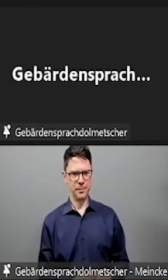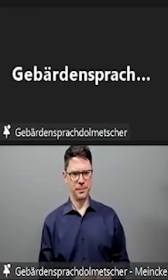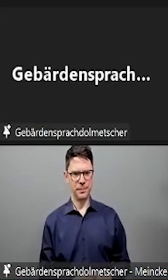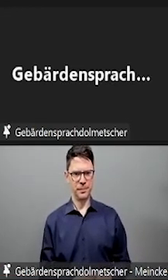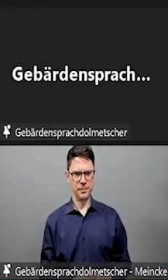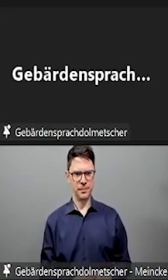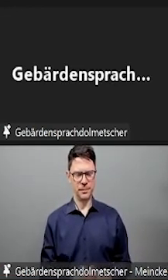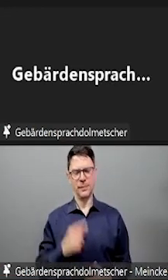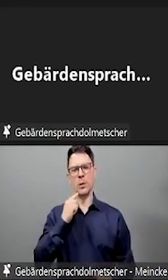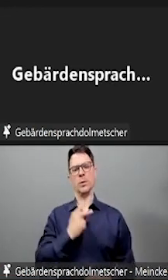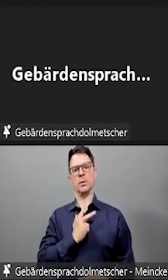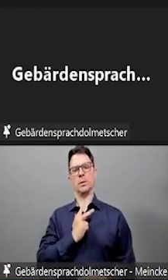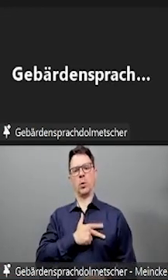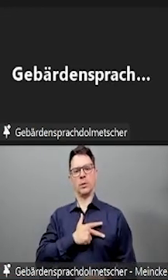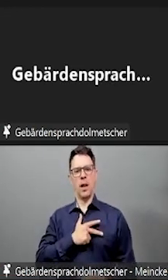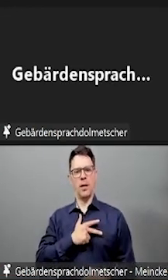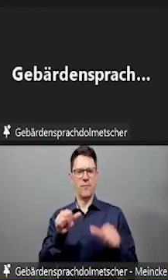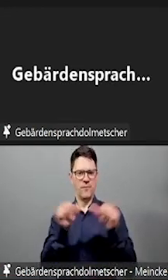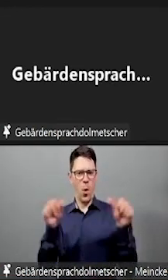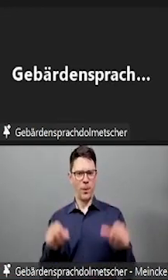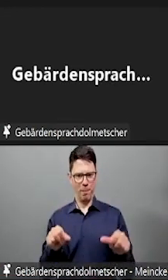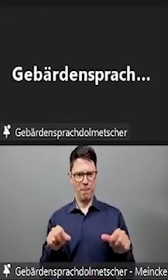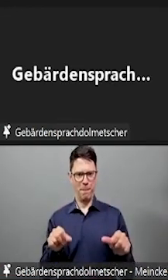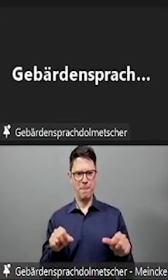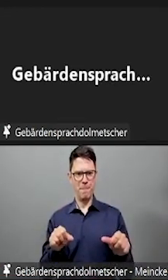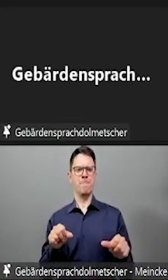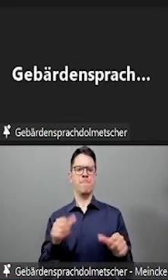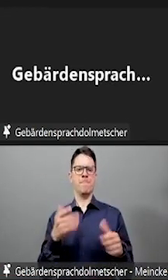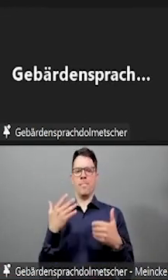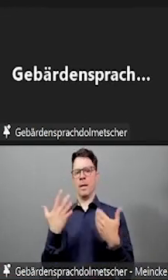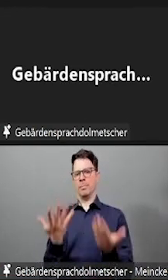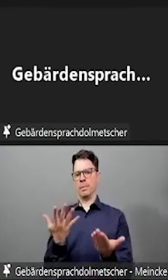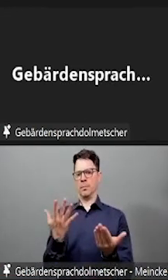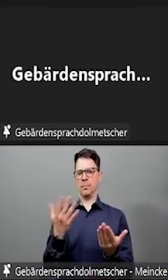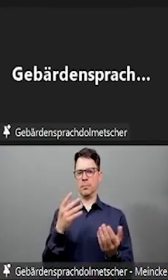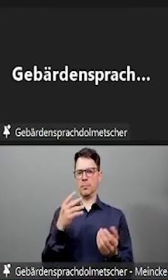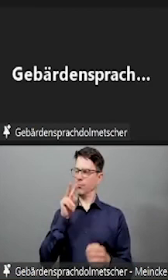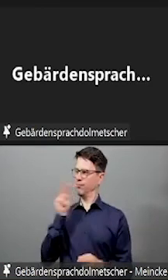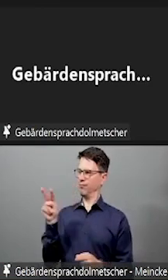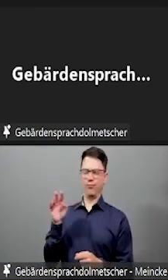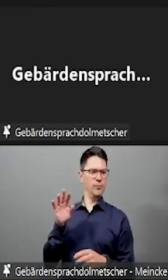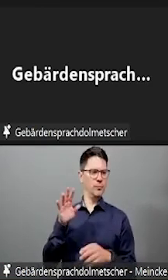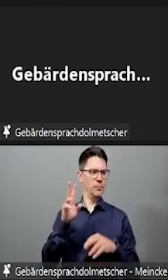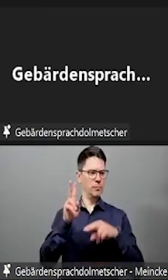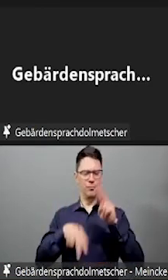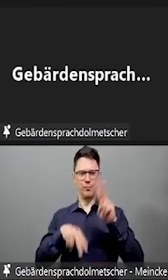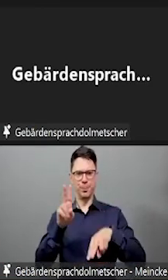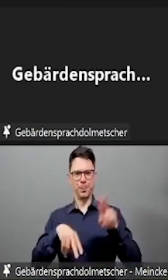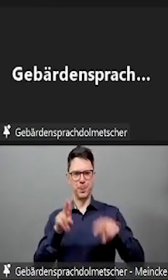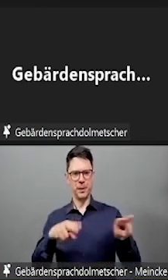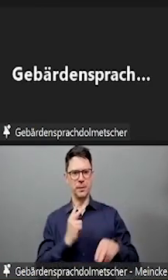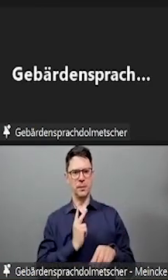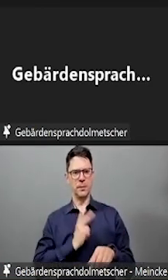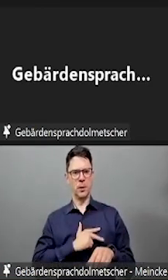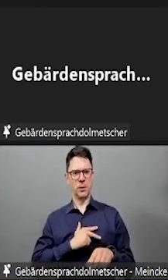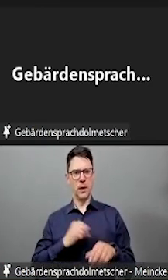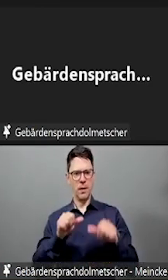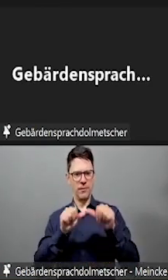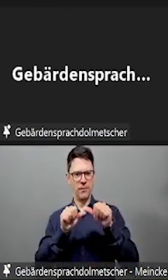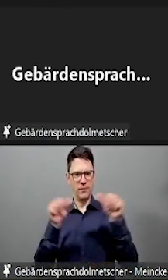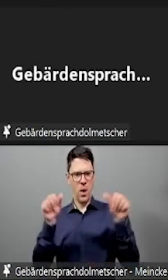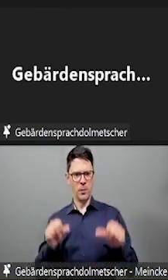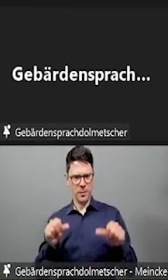Gruppengröße und auch Zusammensetzung der Gruppen vielleicht mitentscheiden lässt und dass dann auch verbindliche Regeln für die Arbeit in Gruppen